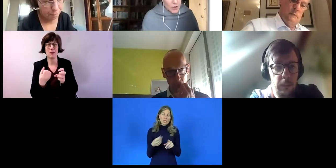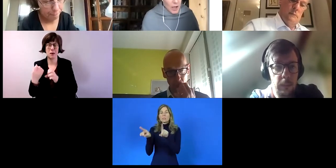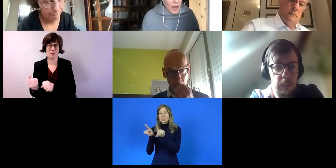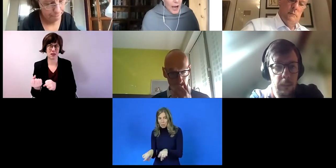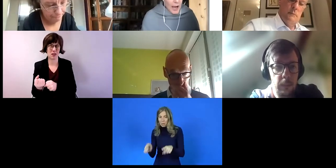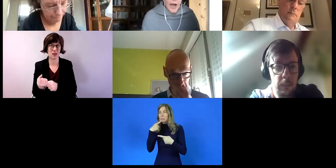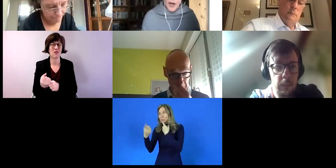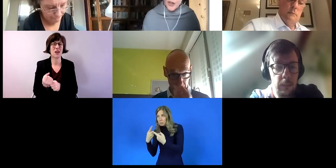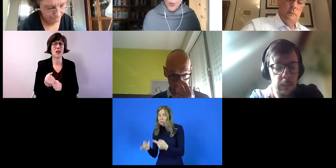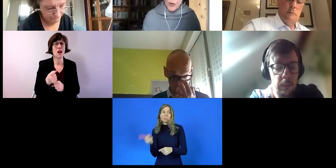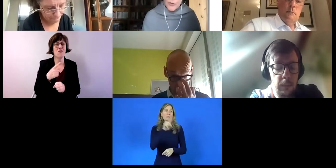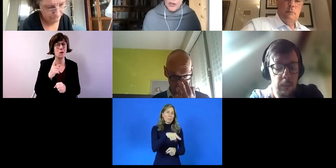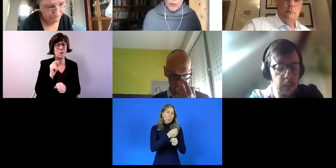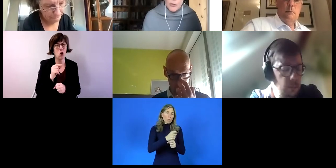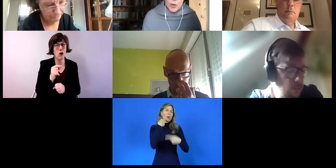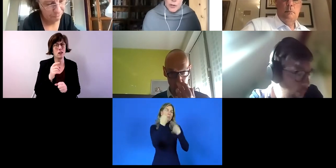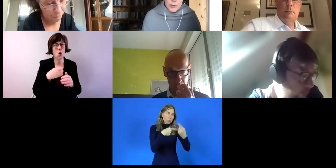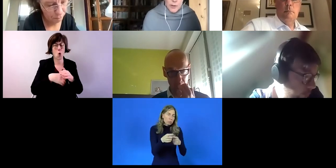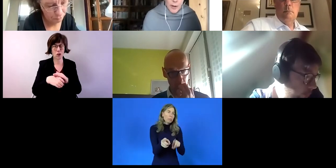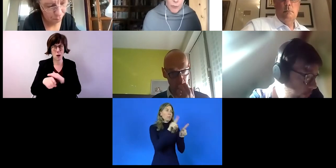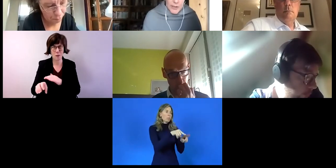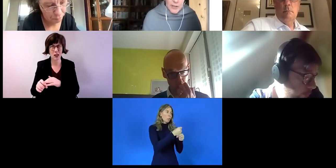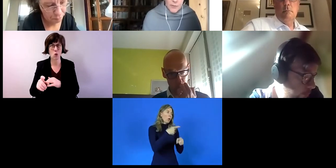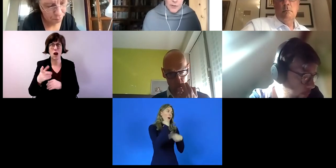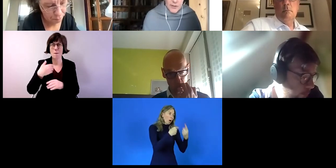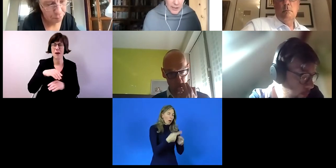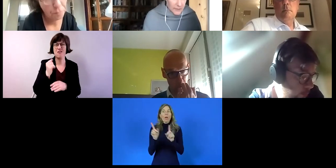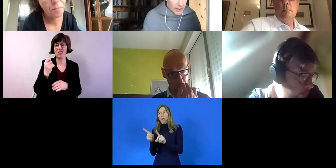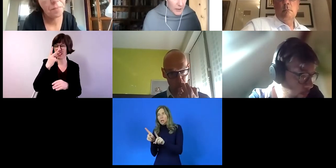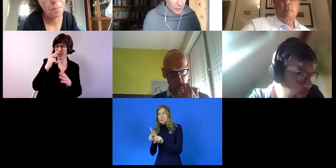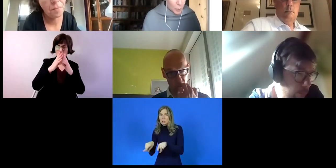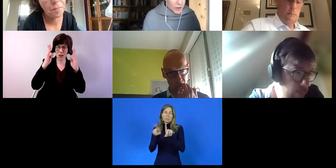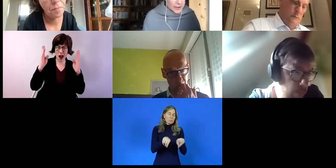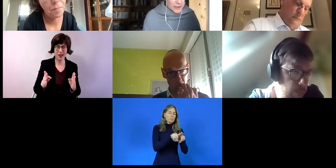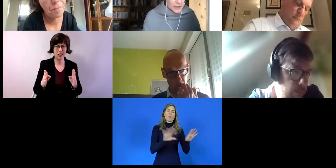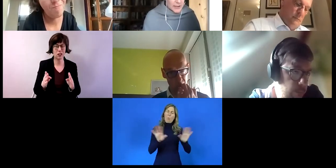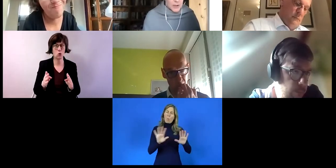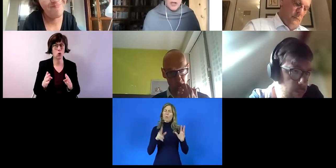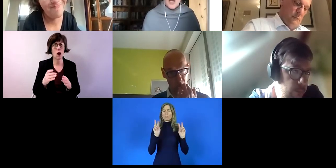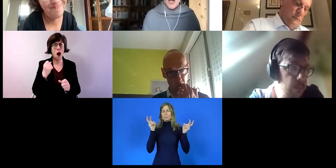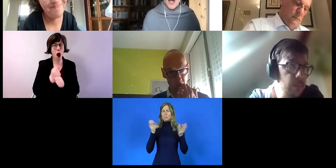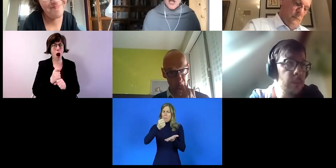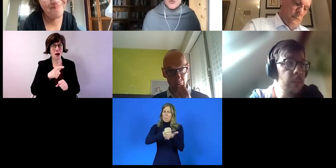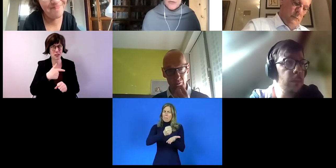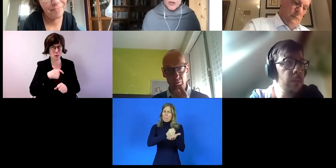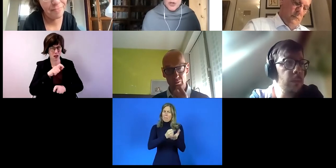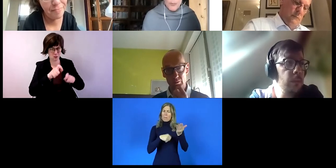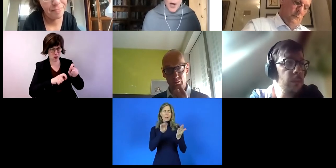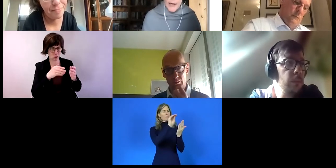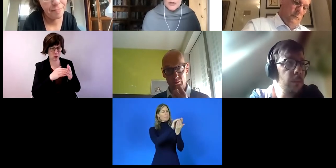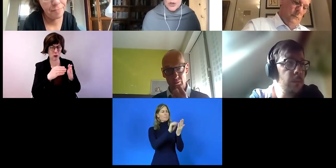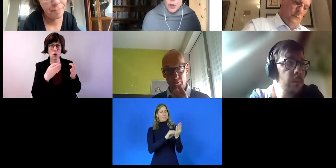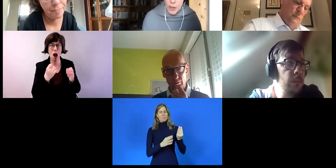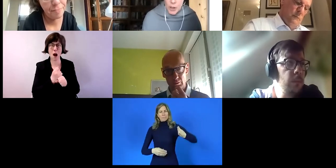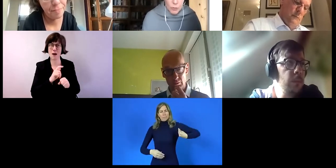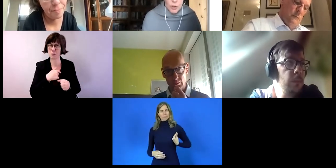Entschuldigung, Accommodation in diesem Fall heißt, weil nicht Unterbringung, sondern eher, wie die Einrichtung des Arbeitsplatzes für eine Person mit Behinderung aussehen muss. Und diesen